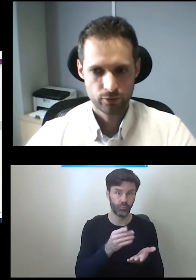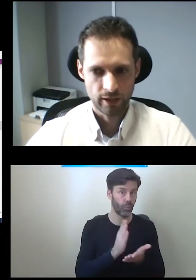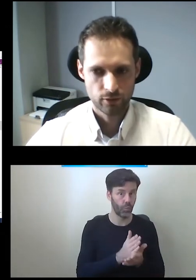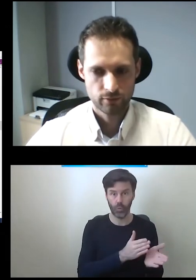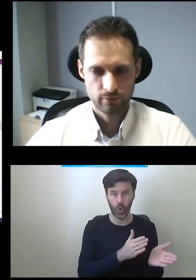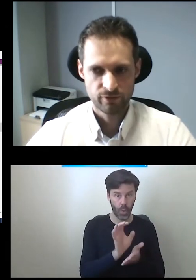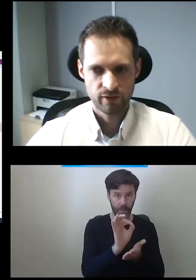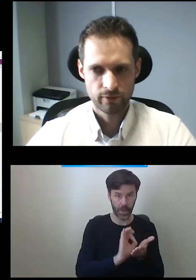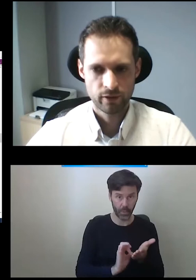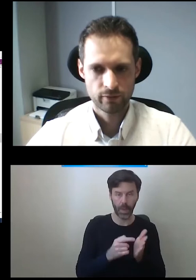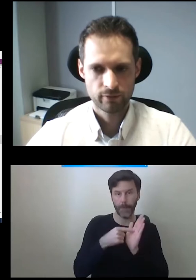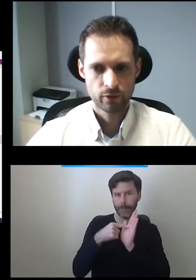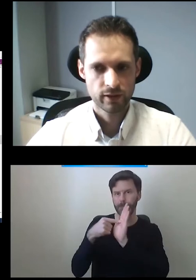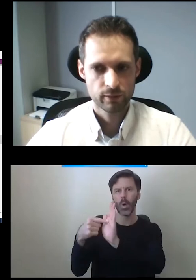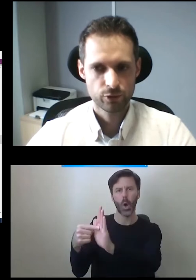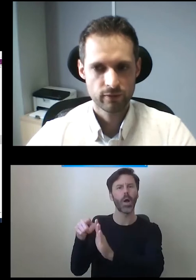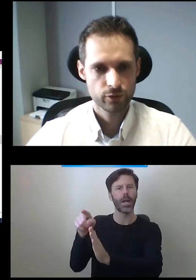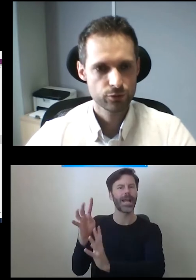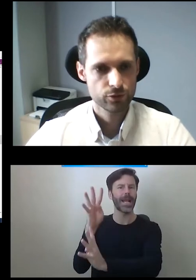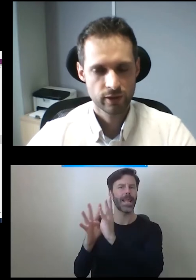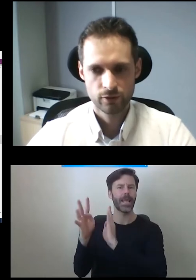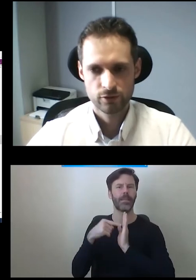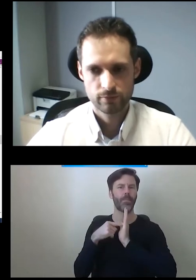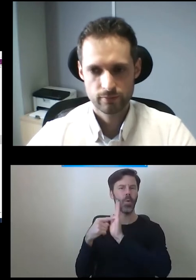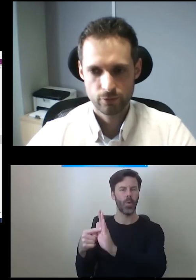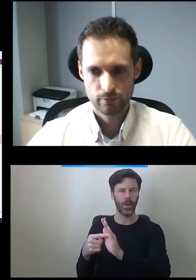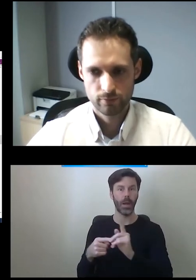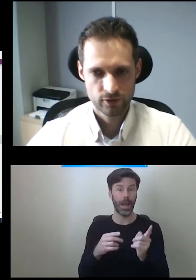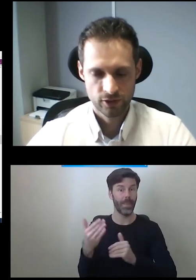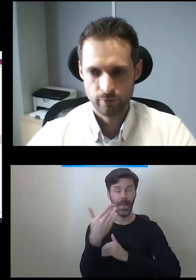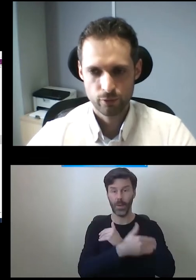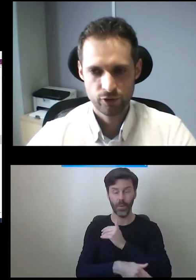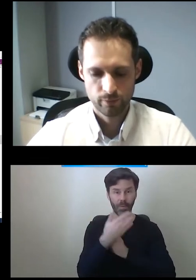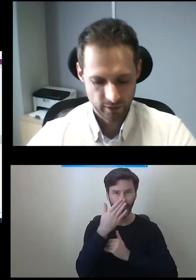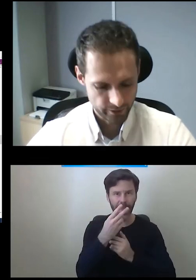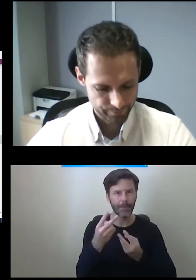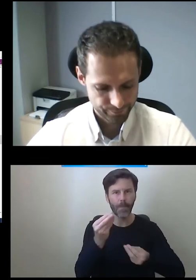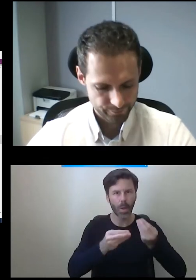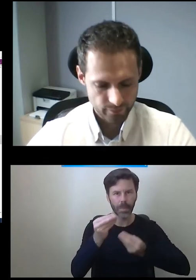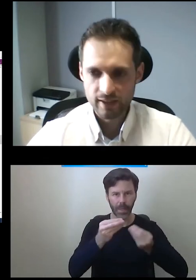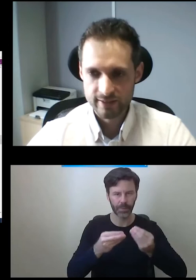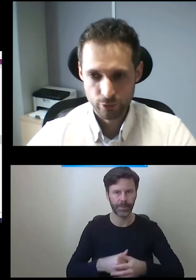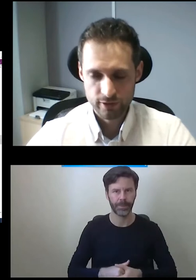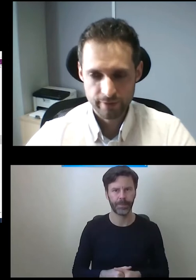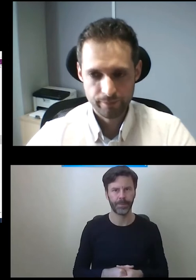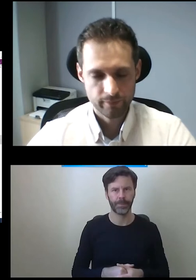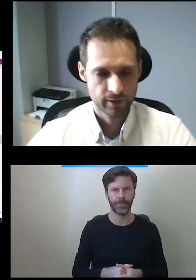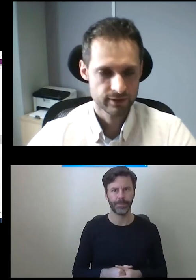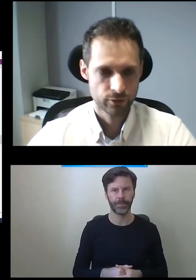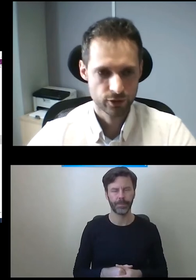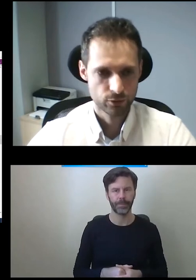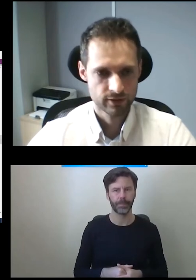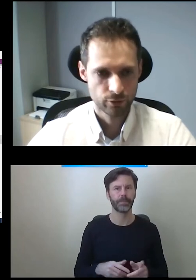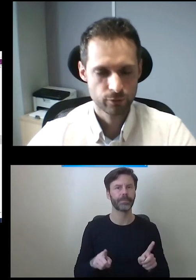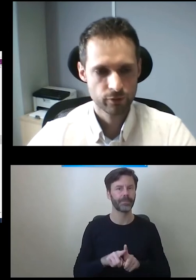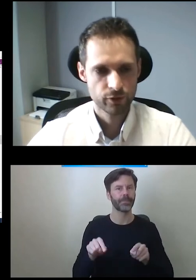produkt, jak on wygląda zamontowany już. Dostarczamy również panele sterujące. Panele